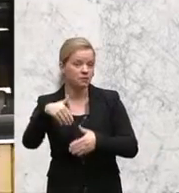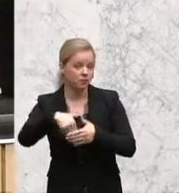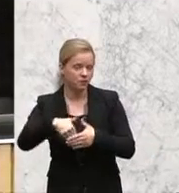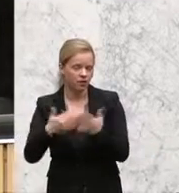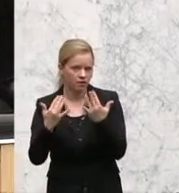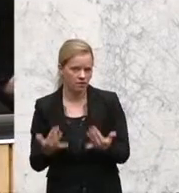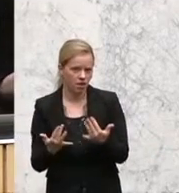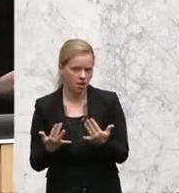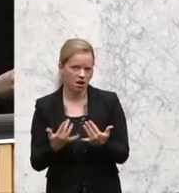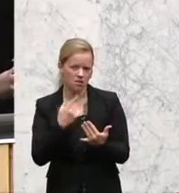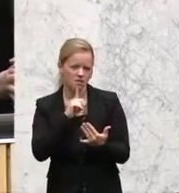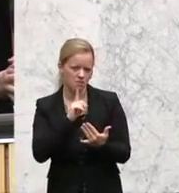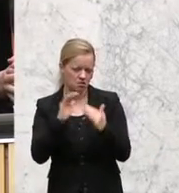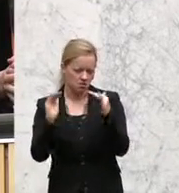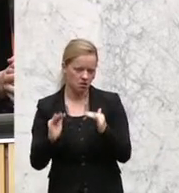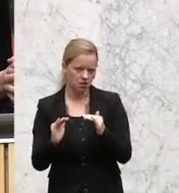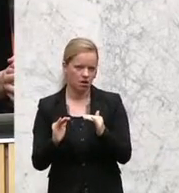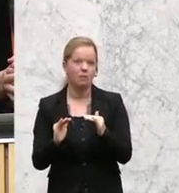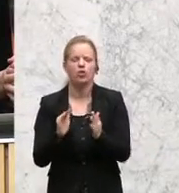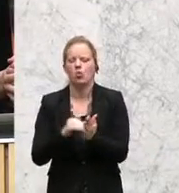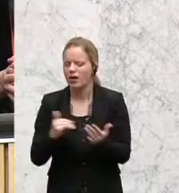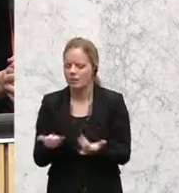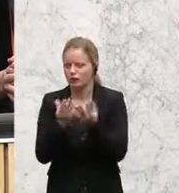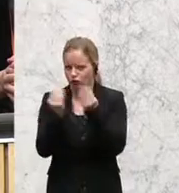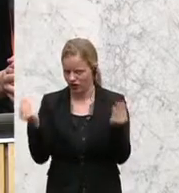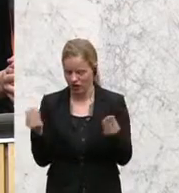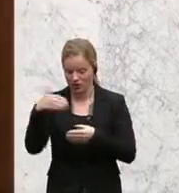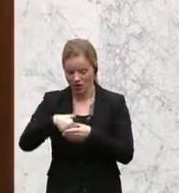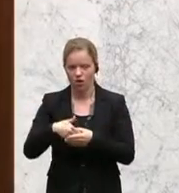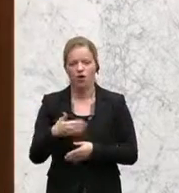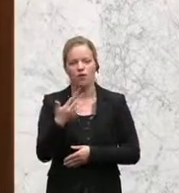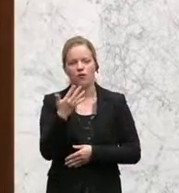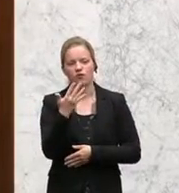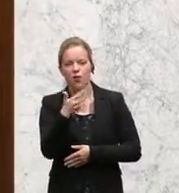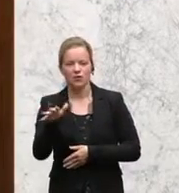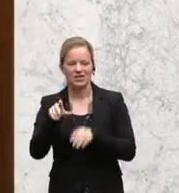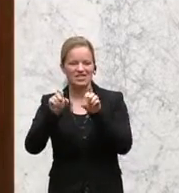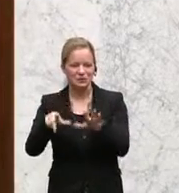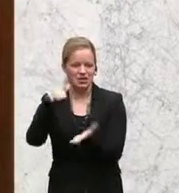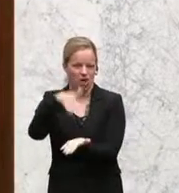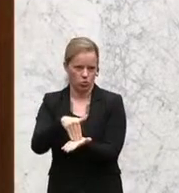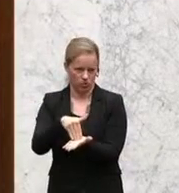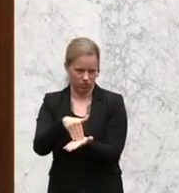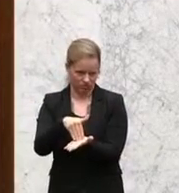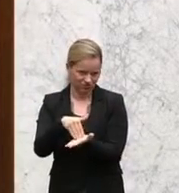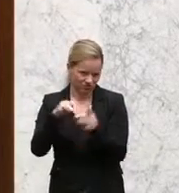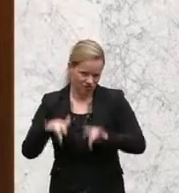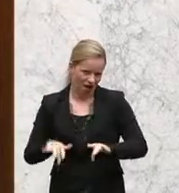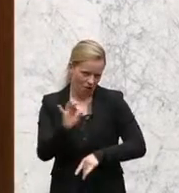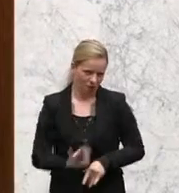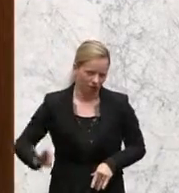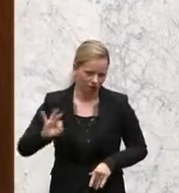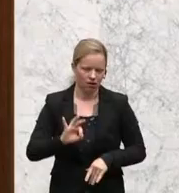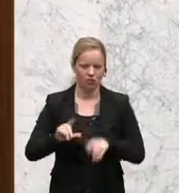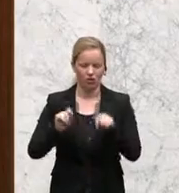wenn man hier sagt, weniger, sind noch immer zu viele, 517.000 Straftaten. Und es ist vom